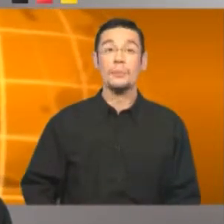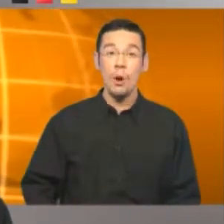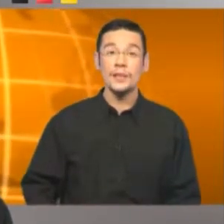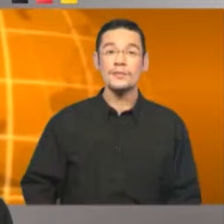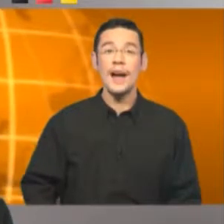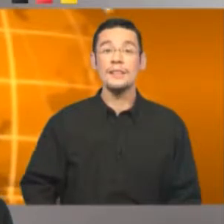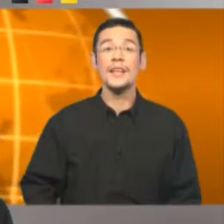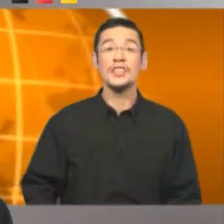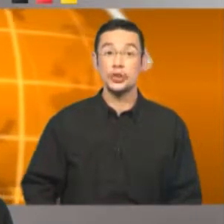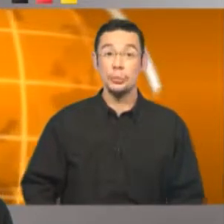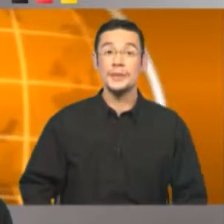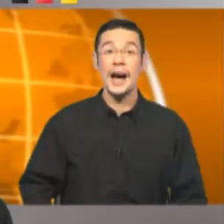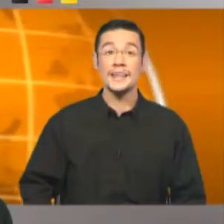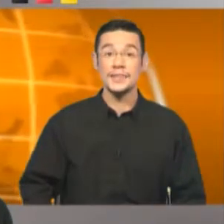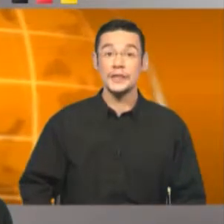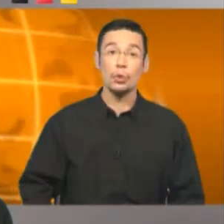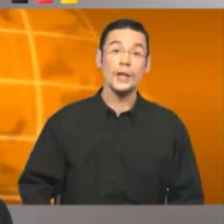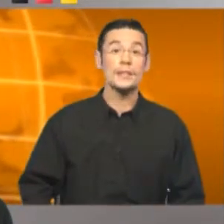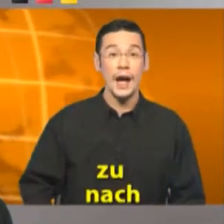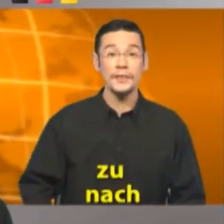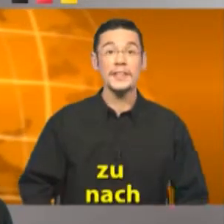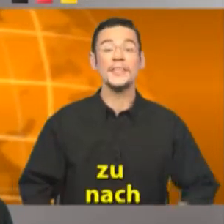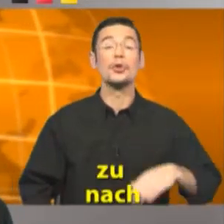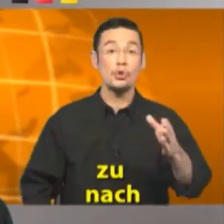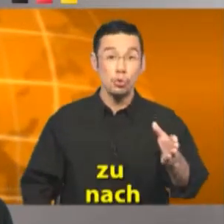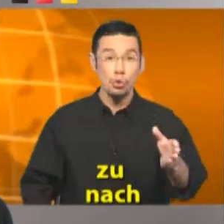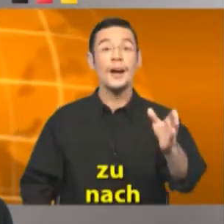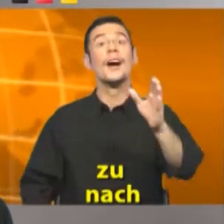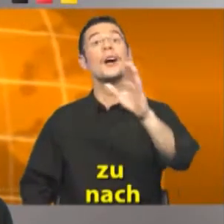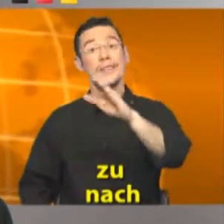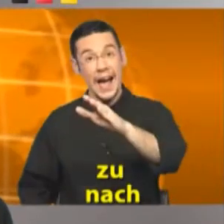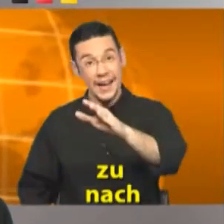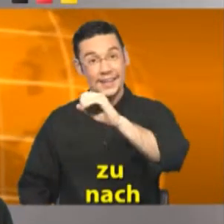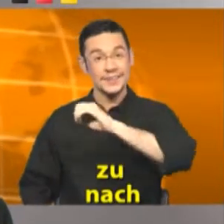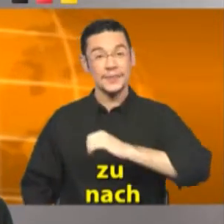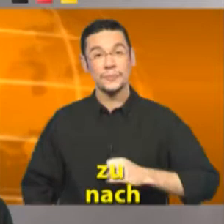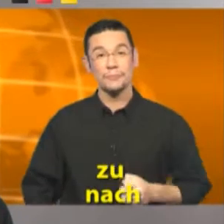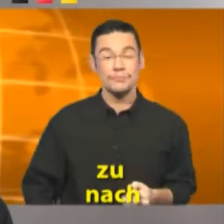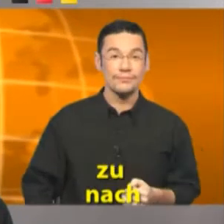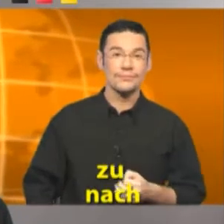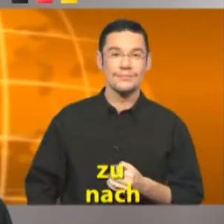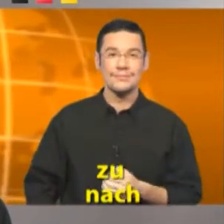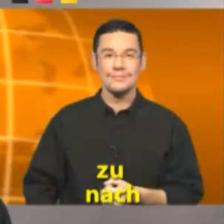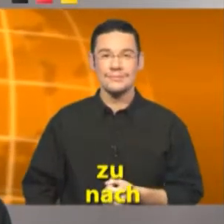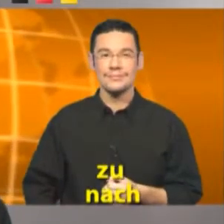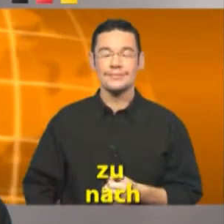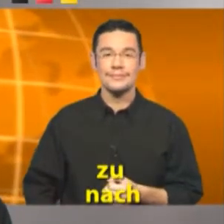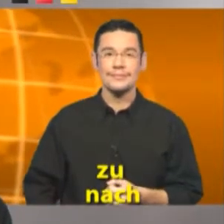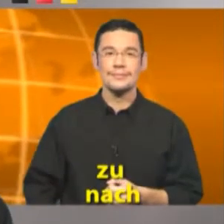Morgen fahren wir zum Gardasee oder nach Venedig. Zu Zu Nach A